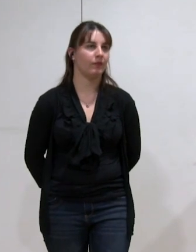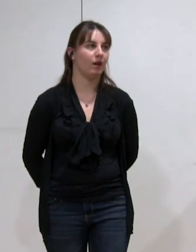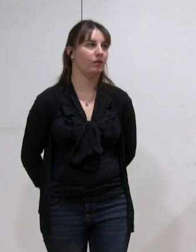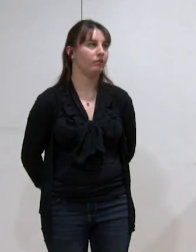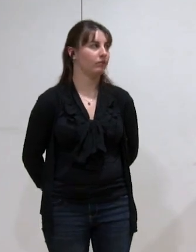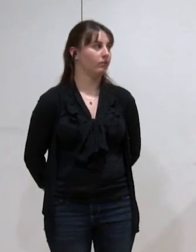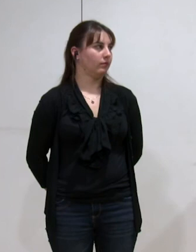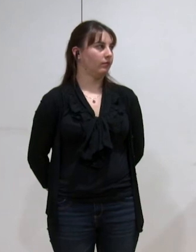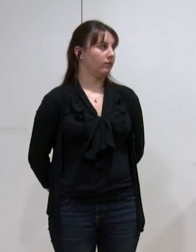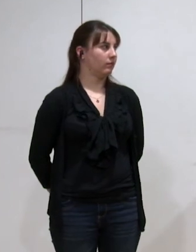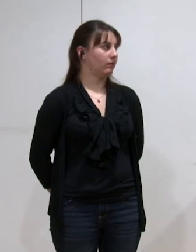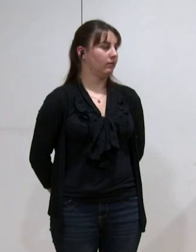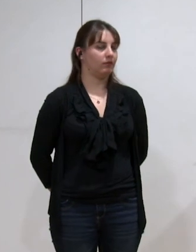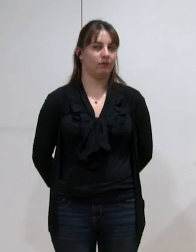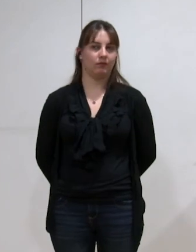merci à tous